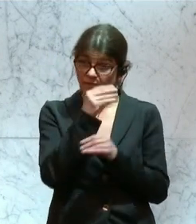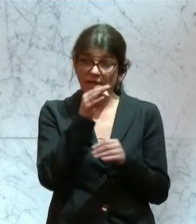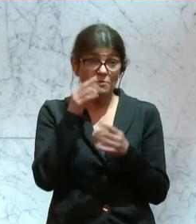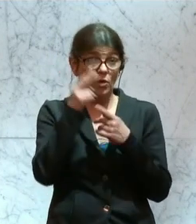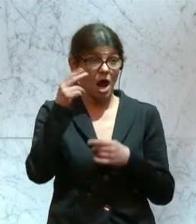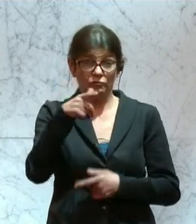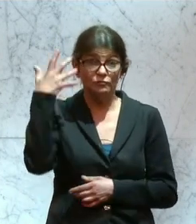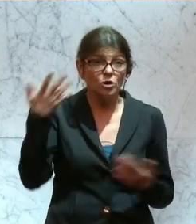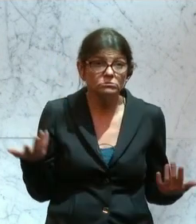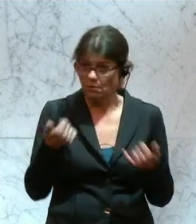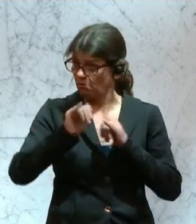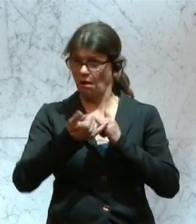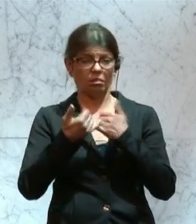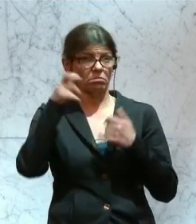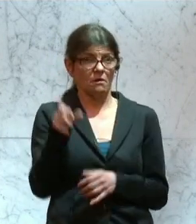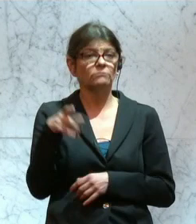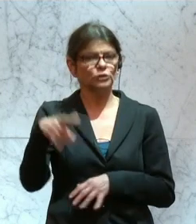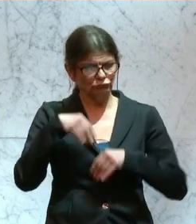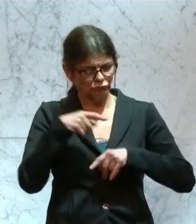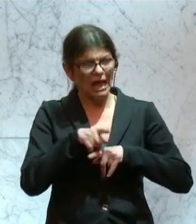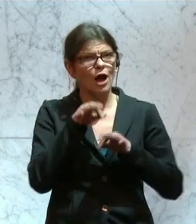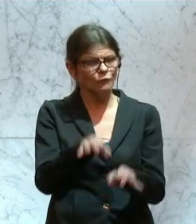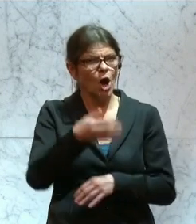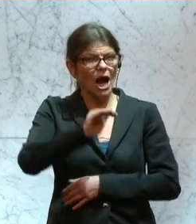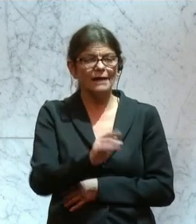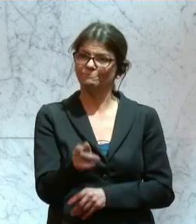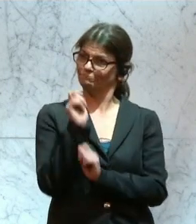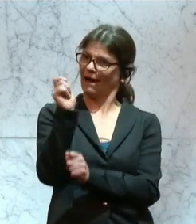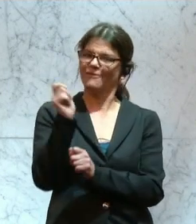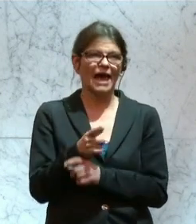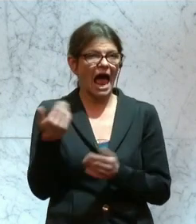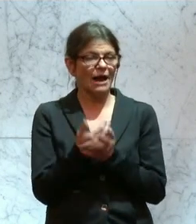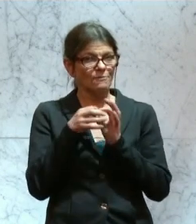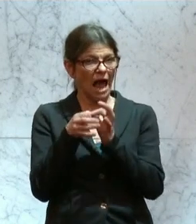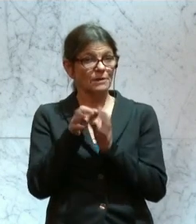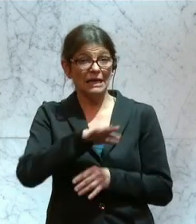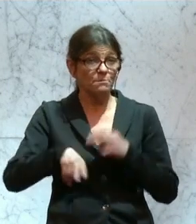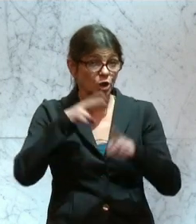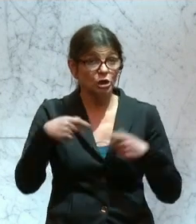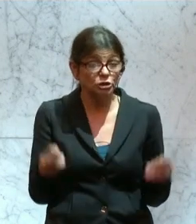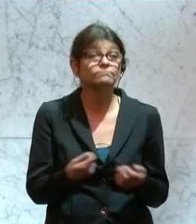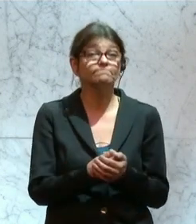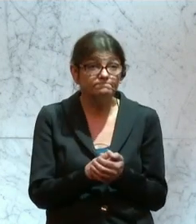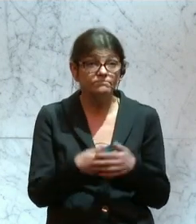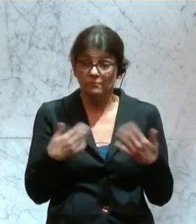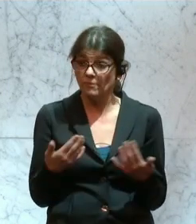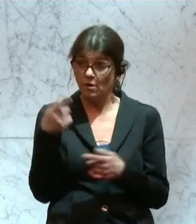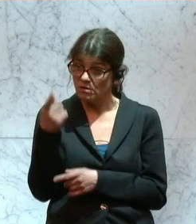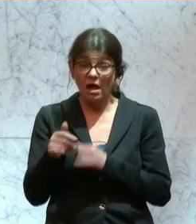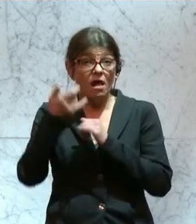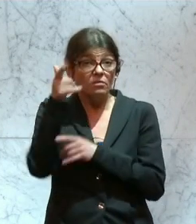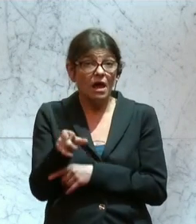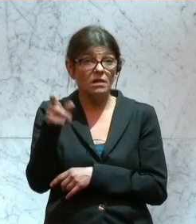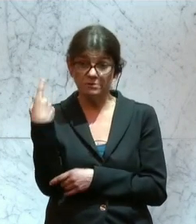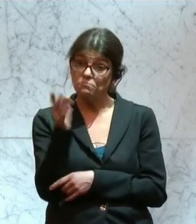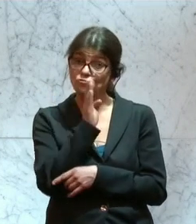sich vor, ein Elternteil nimmt sich Zeit fürs Kind, beantragt einkommensabhängiges Kinderbetreuungsgeld. Und wird dieser Elternteil,